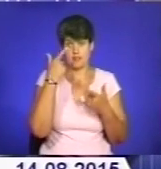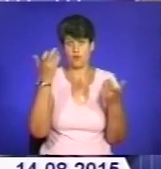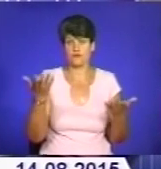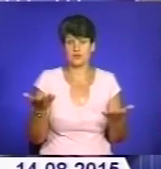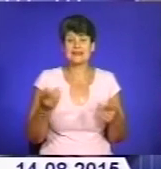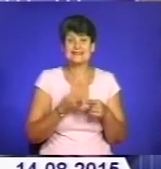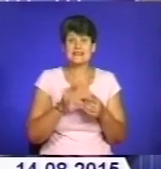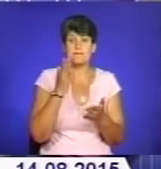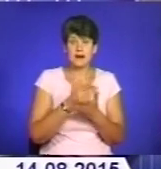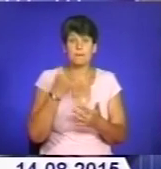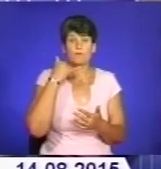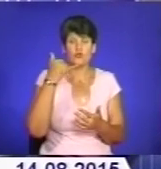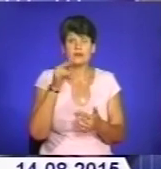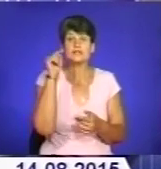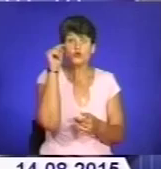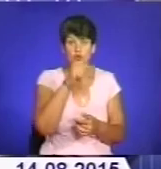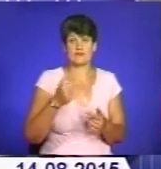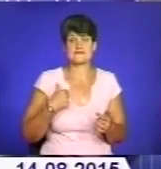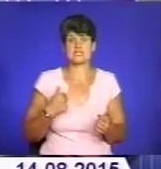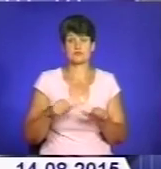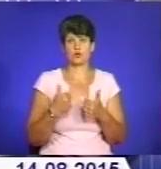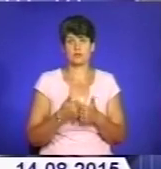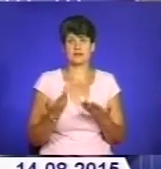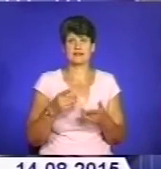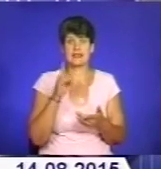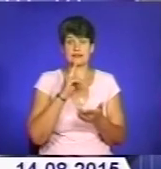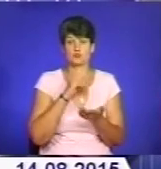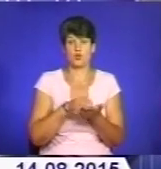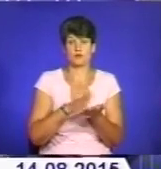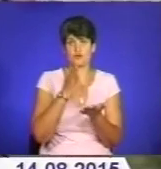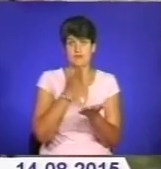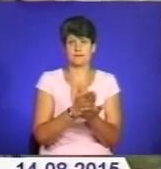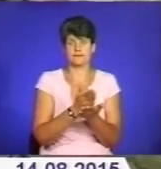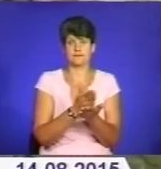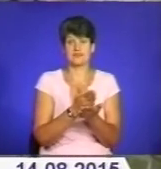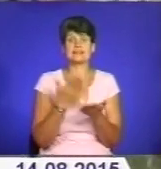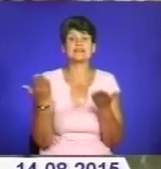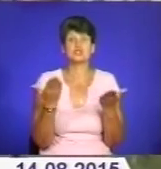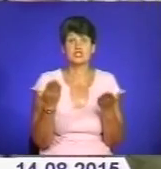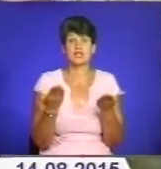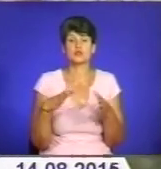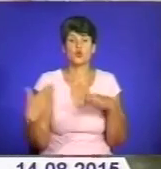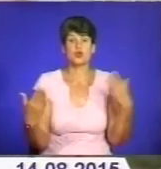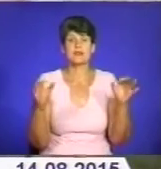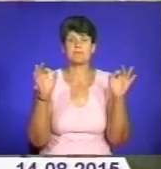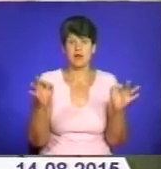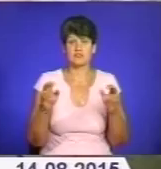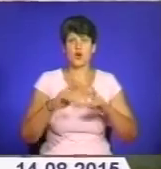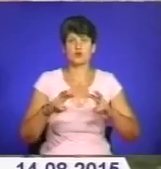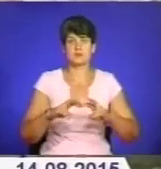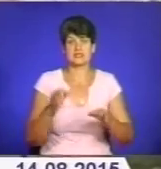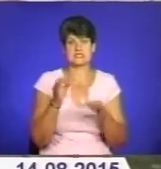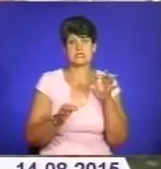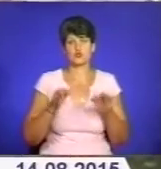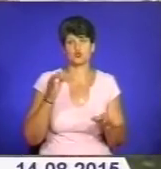повідомляти той військомат, в який я став на тимчасовий облік. На чоїй стороні правда розбиратиметься суд.